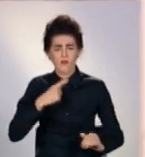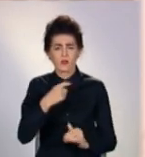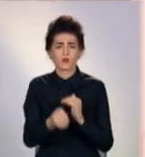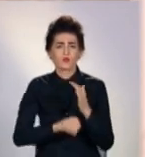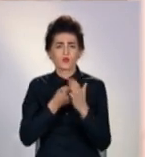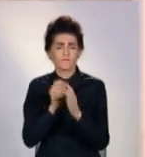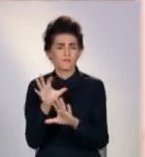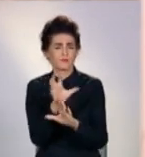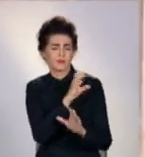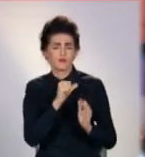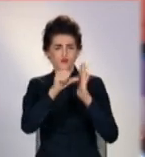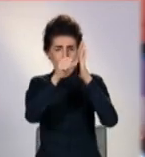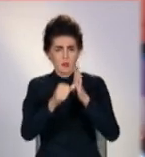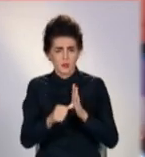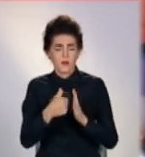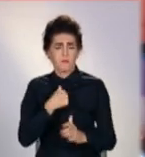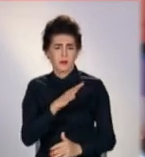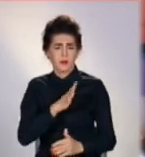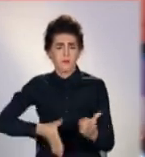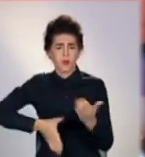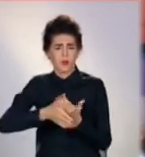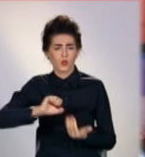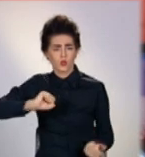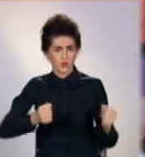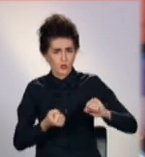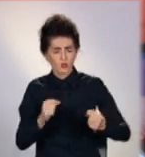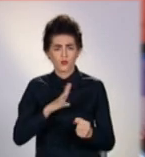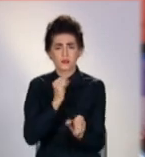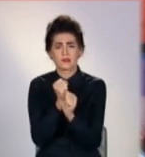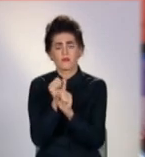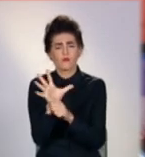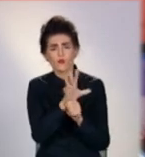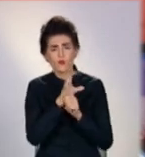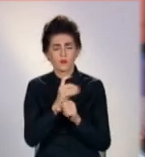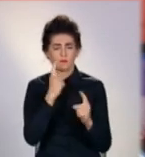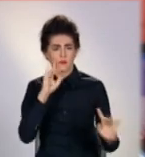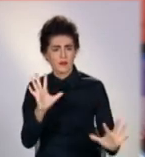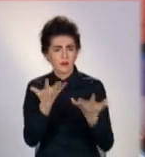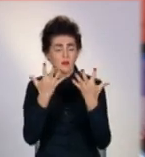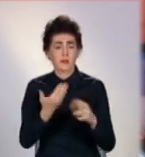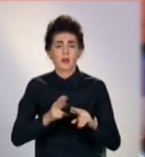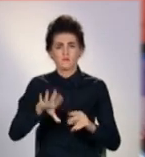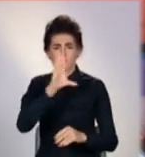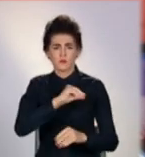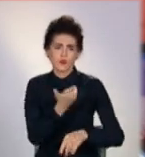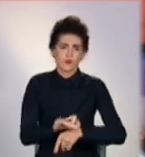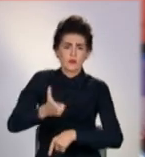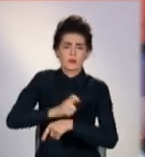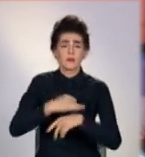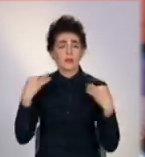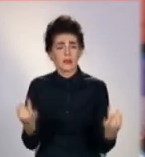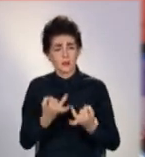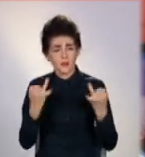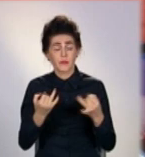випускала з рук фотоапарат. Ми допомагали один одного, щоб зробити кадри більш калоритні, більш насичні, цікавіші,